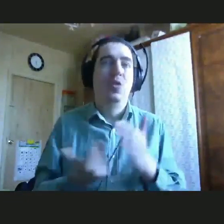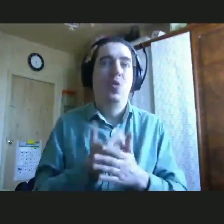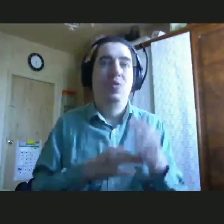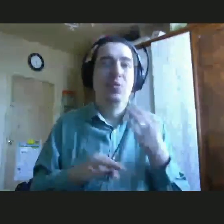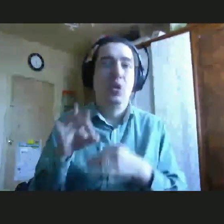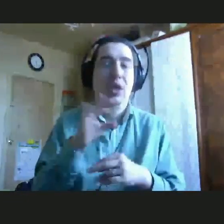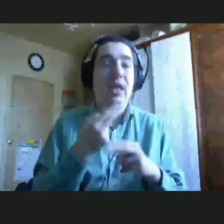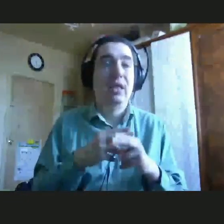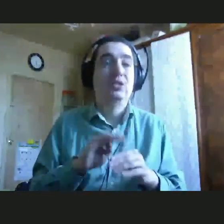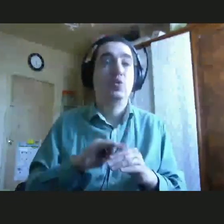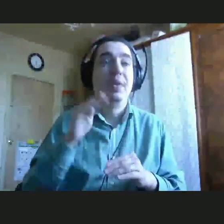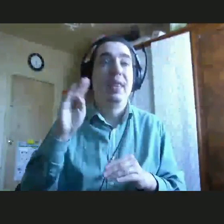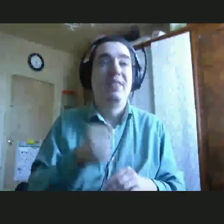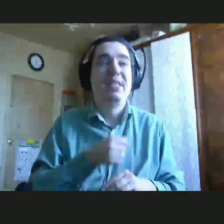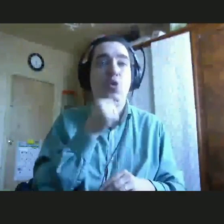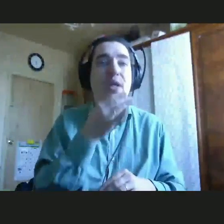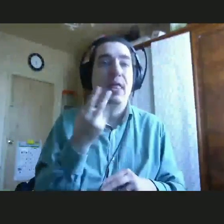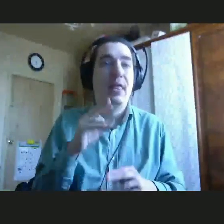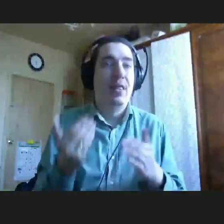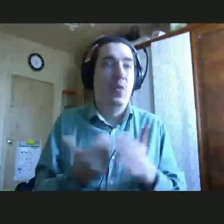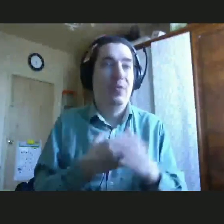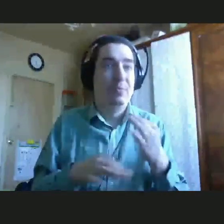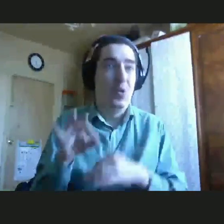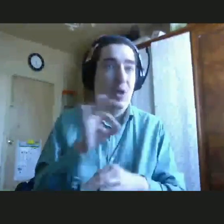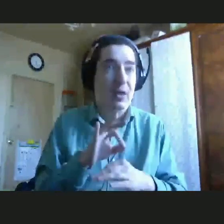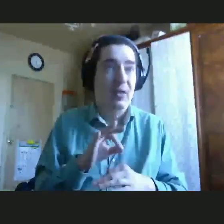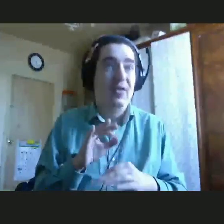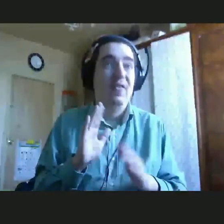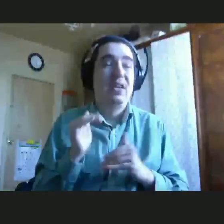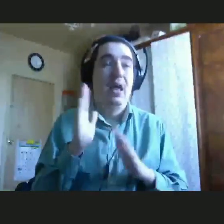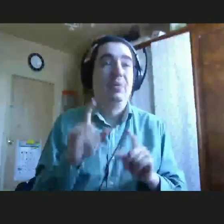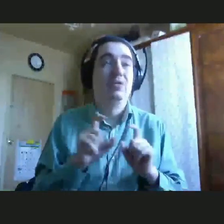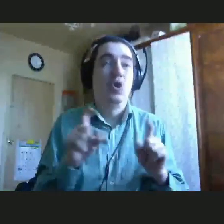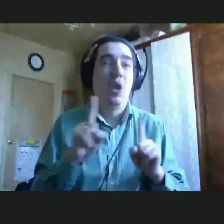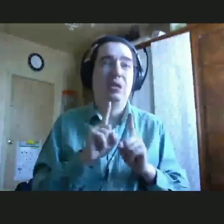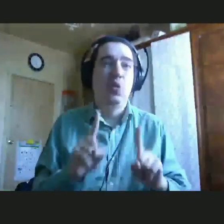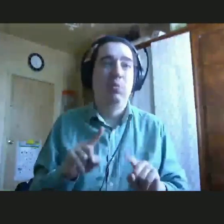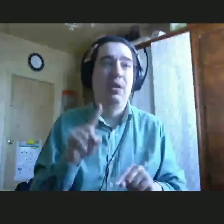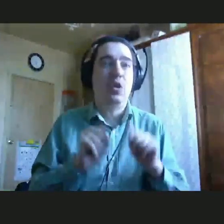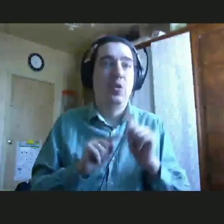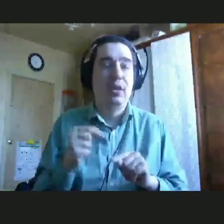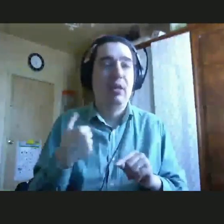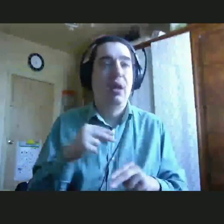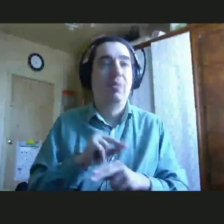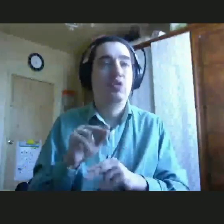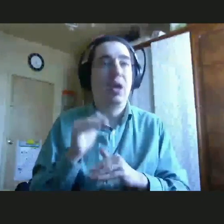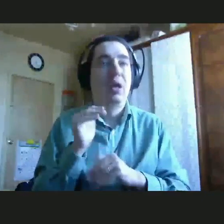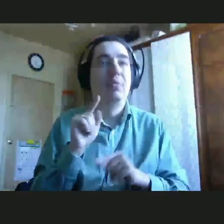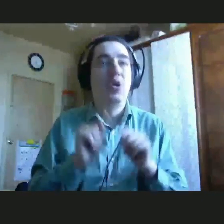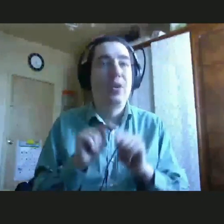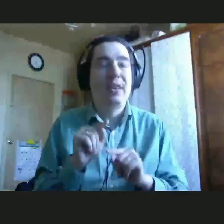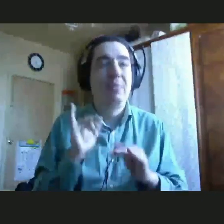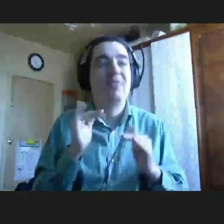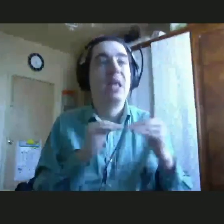«Ступени взросления». В рамках школы особенного родителя, повторюсь, мы обучаем родителей и взаимодействуем только с